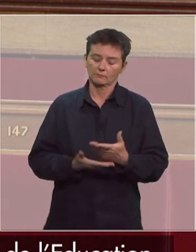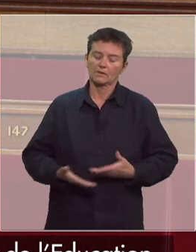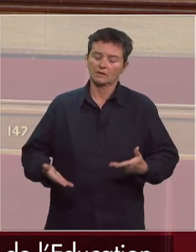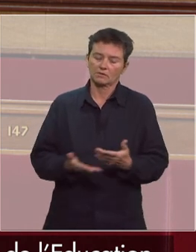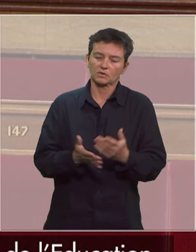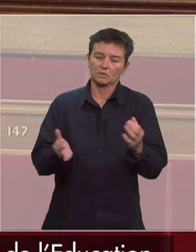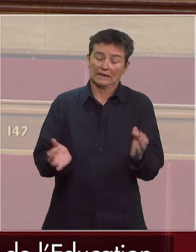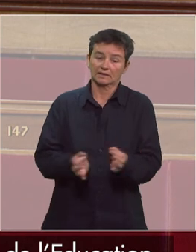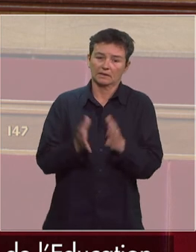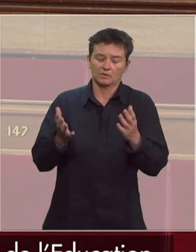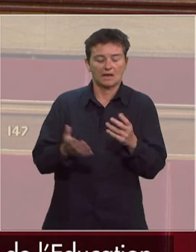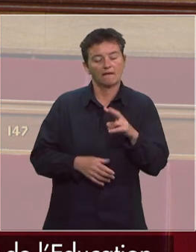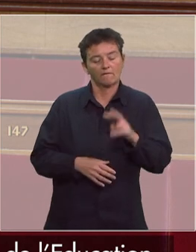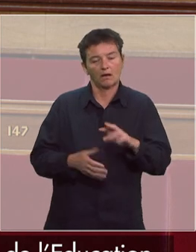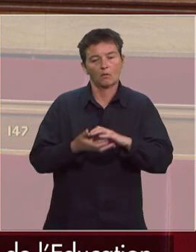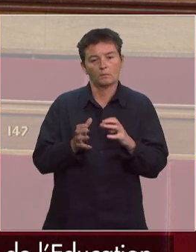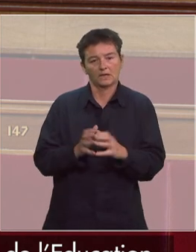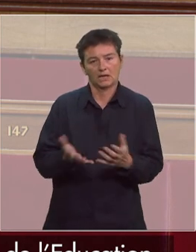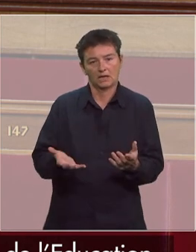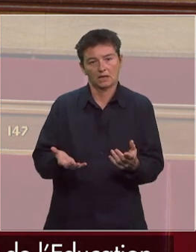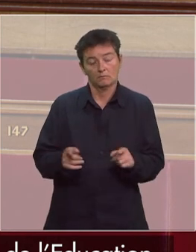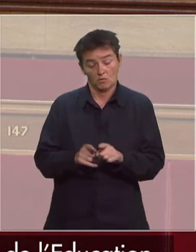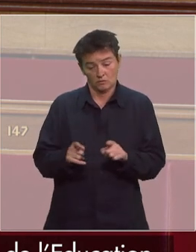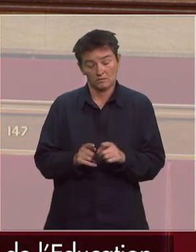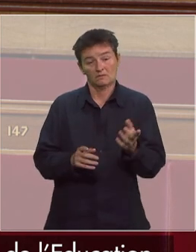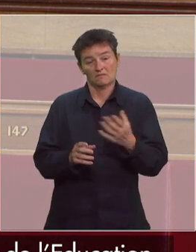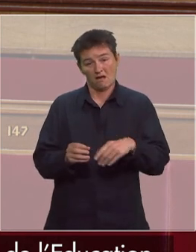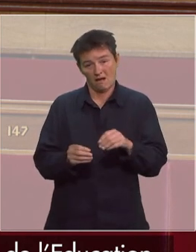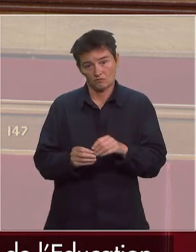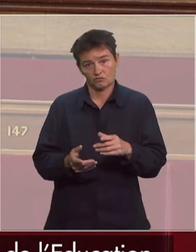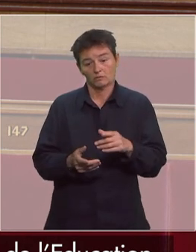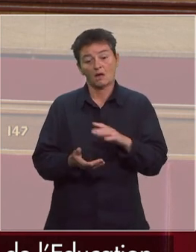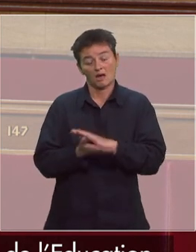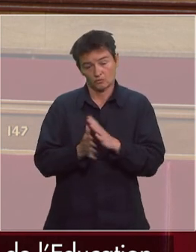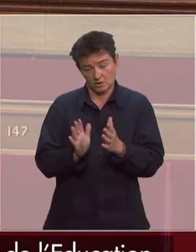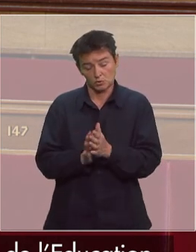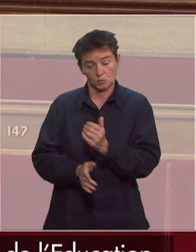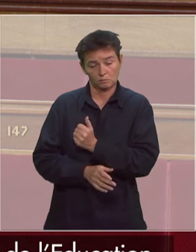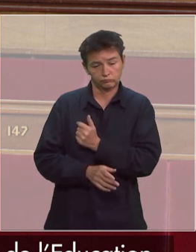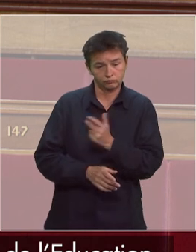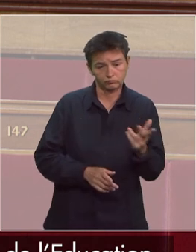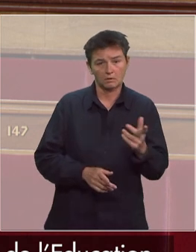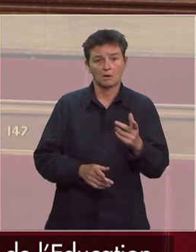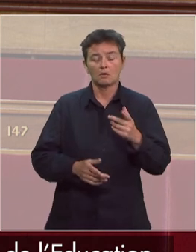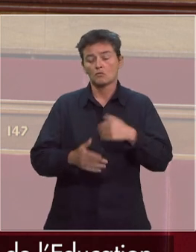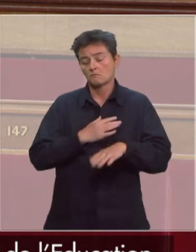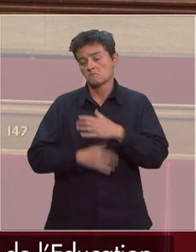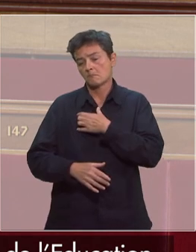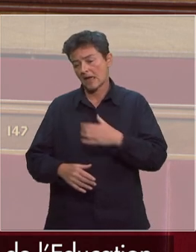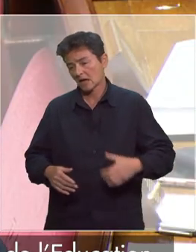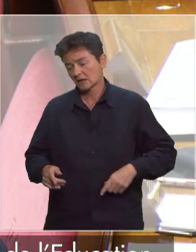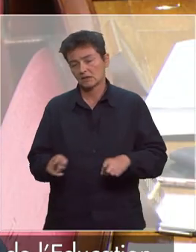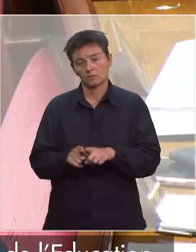inhabituelles ce n'est pas simple et j'y ajouterai aussi si vous le permettez les associations et municipalités qui